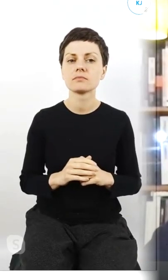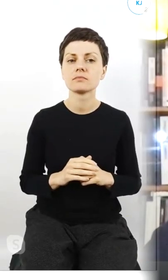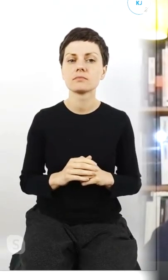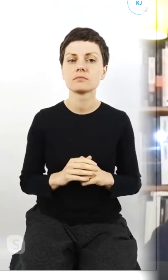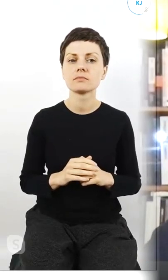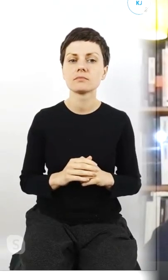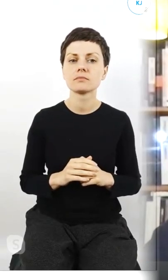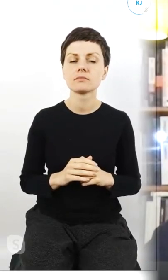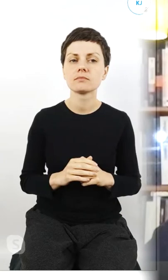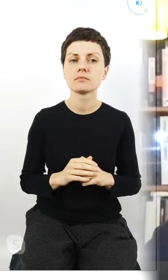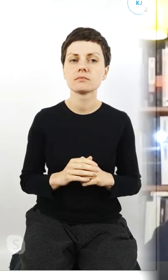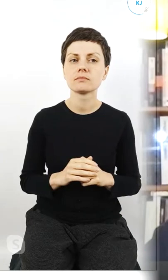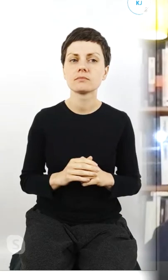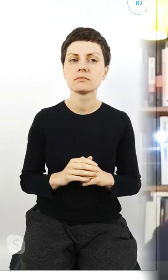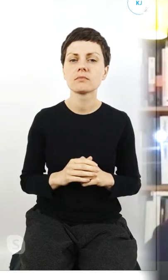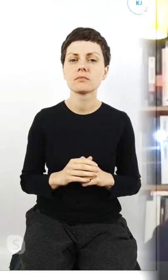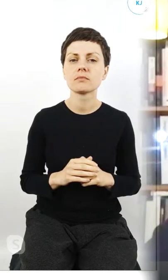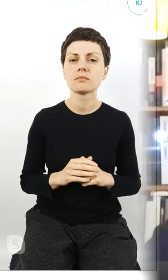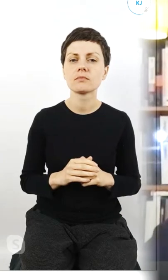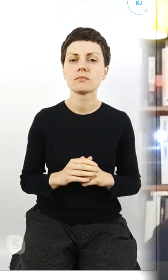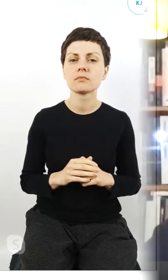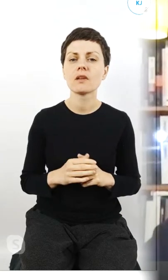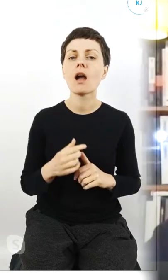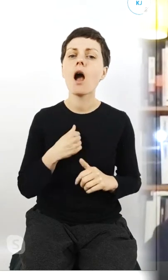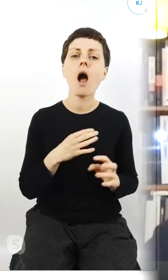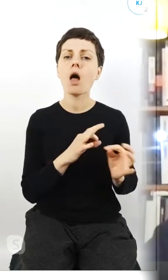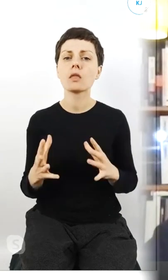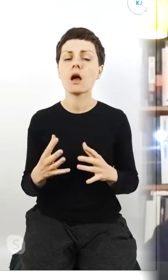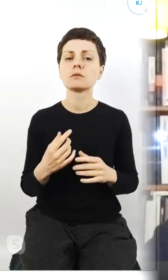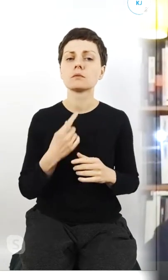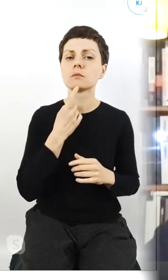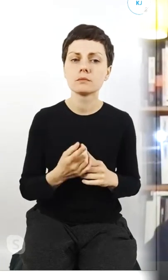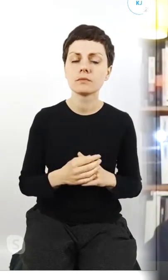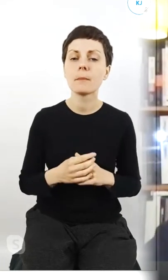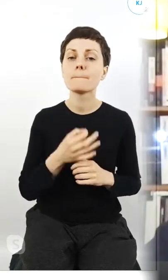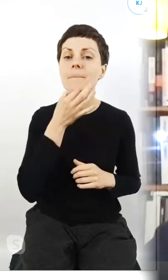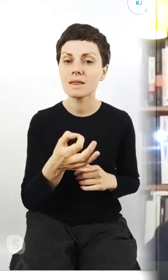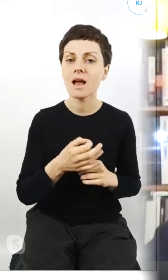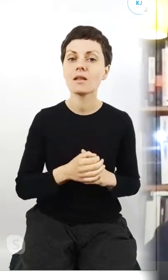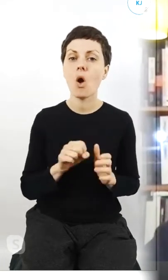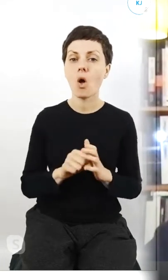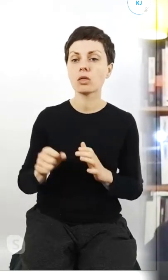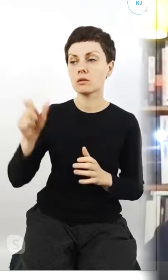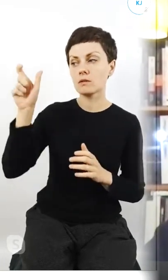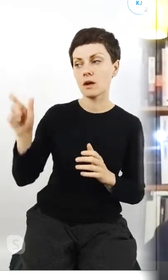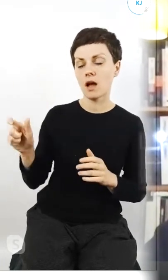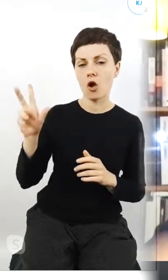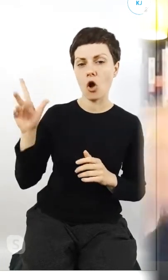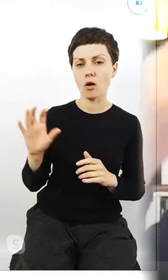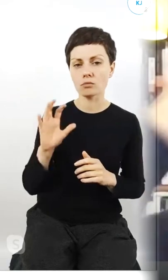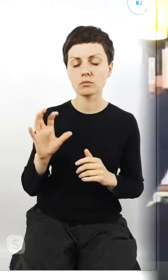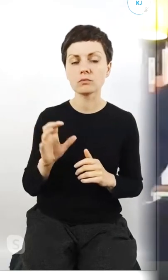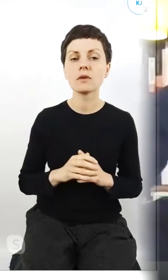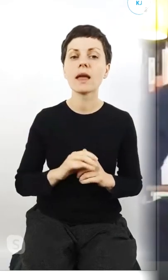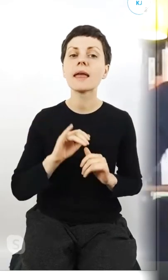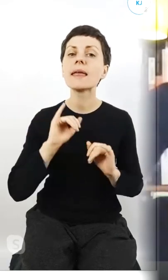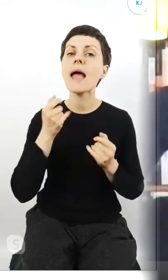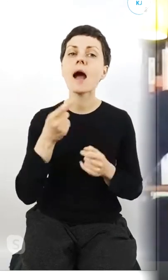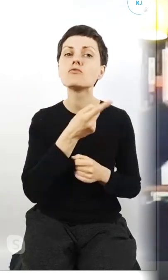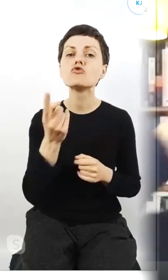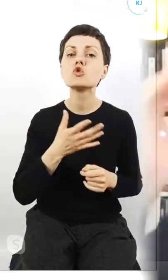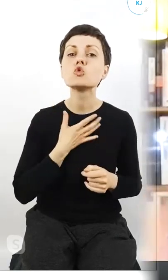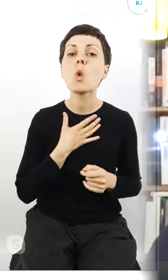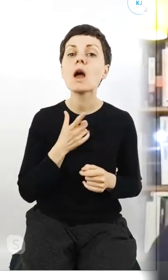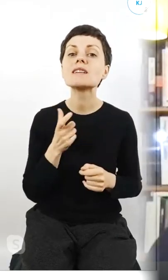To ja od razu dorzucę pytanie od widza, bo już się pojawiło. Jak czuliście się z